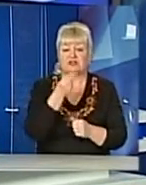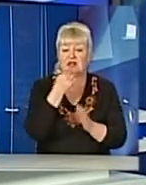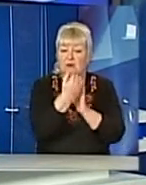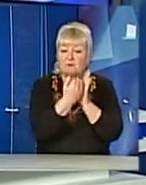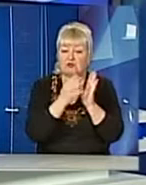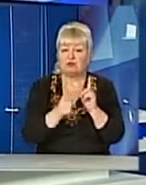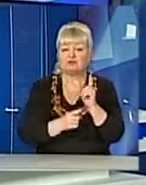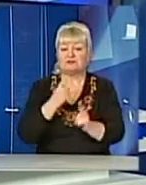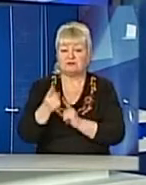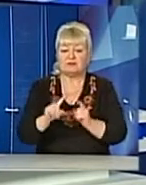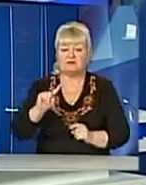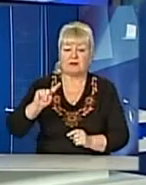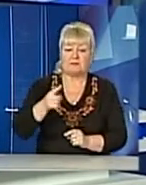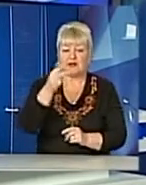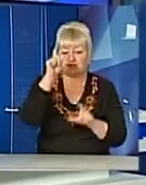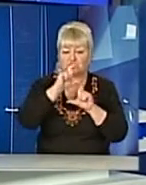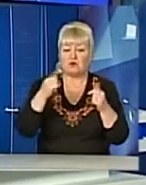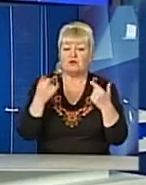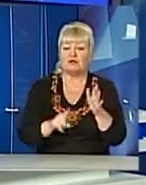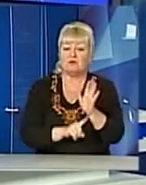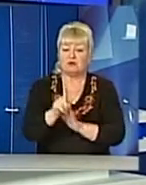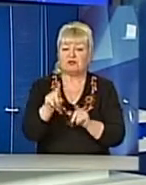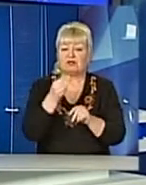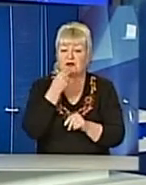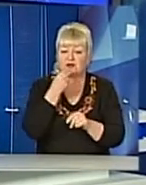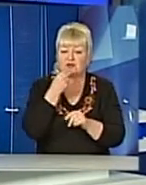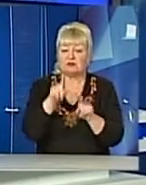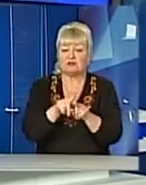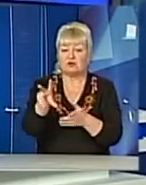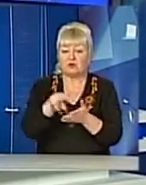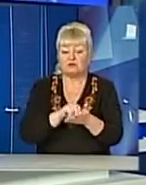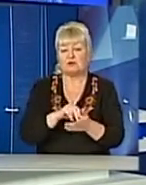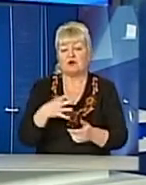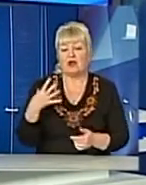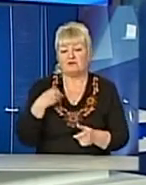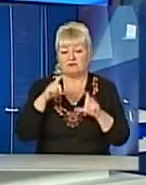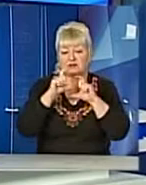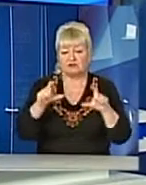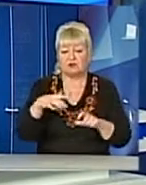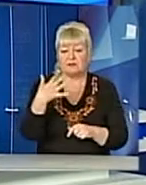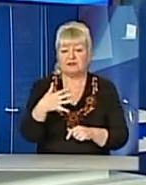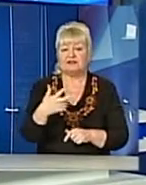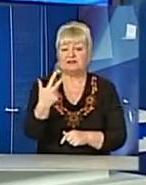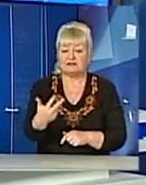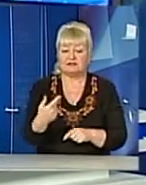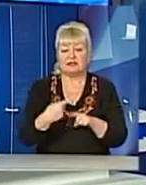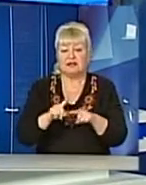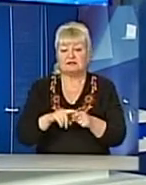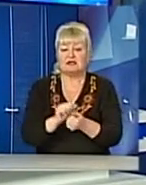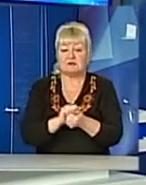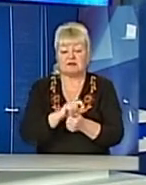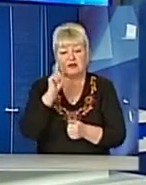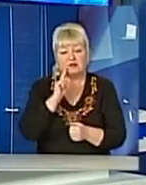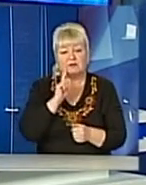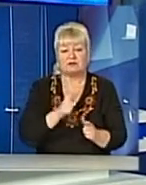Першим навчальним закладом, де запровадили харчування такого типу, стала львівська школа номер 53. І цей матеріал наразі